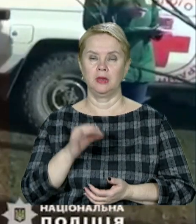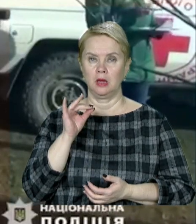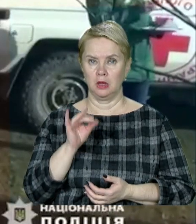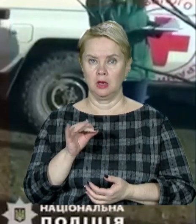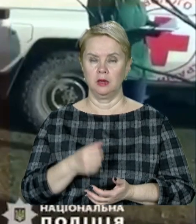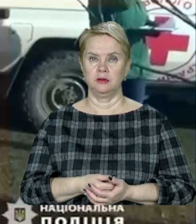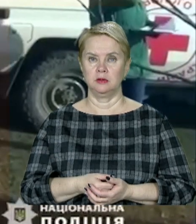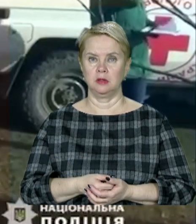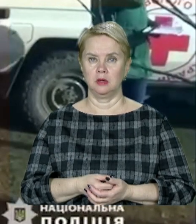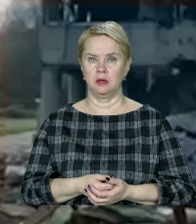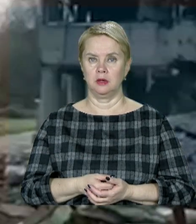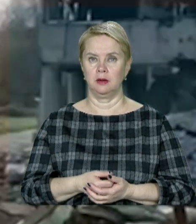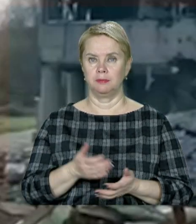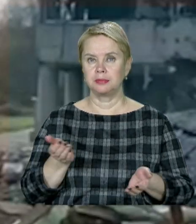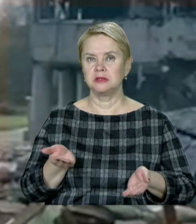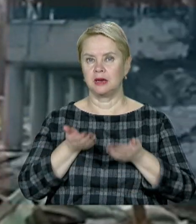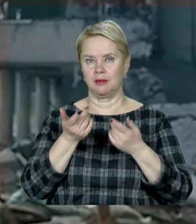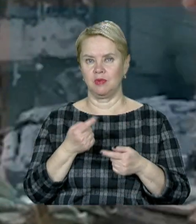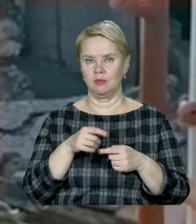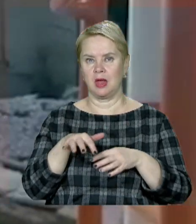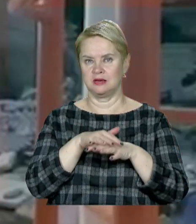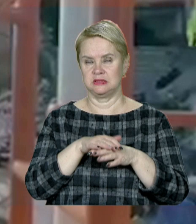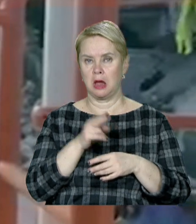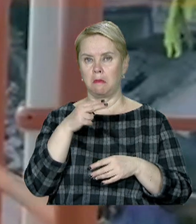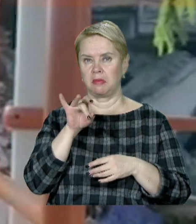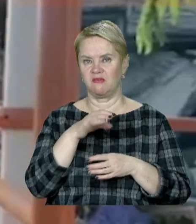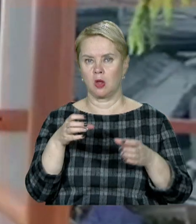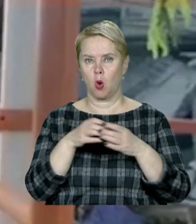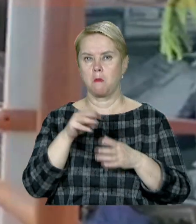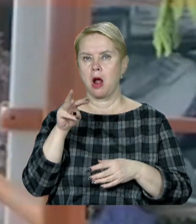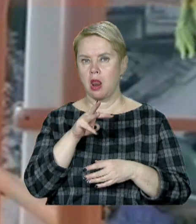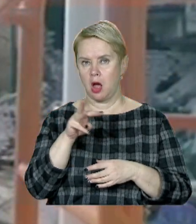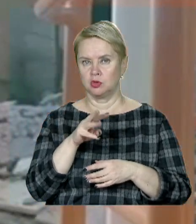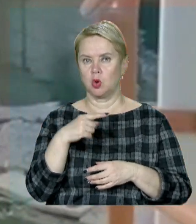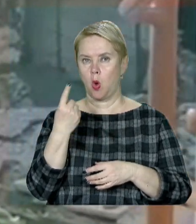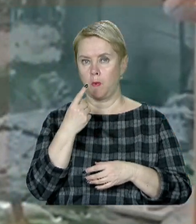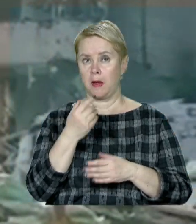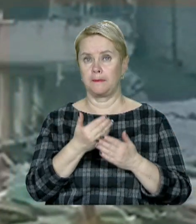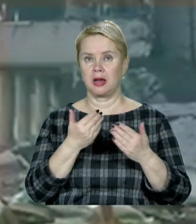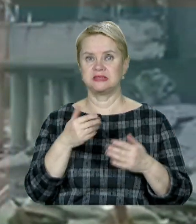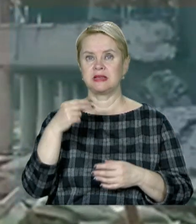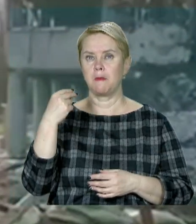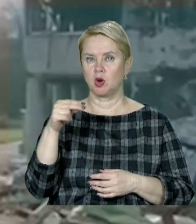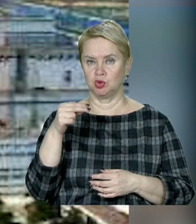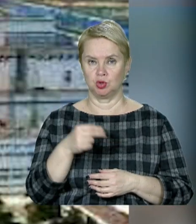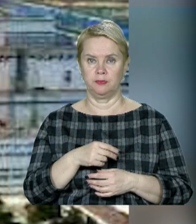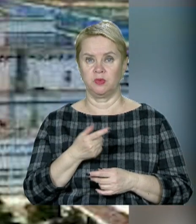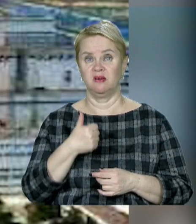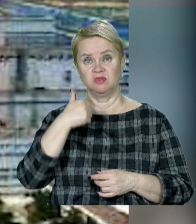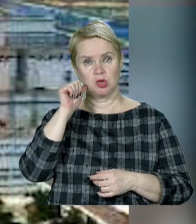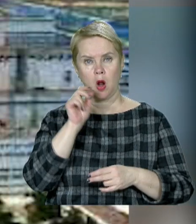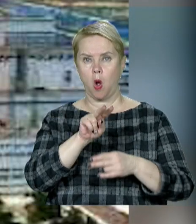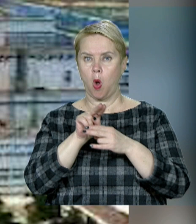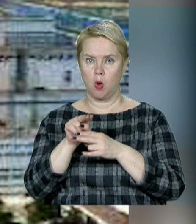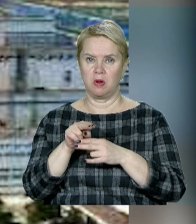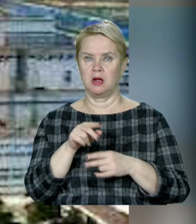отримуємо населення. На півдні ворог атакує громади Миколаївської області та передмістя Запоріжжя. Через вчорашні